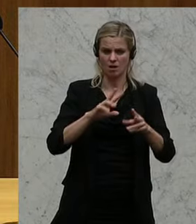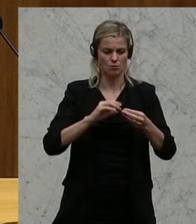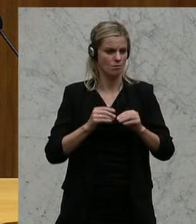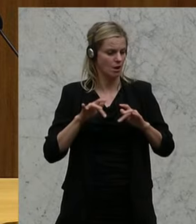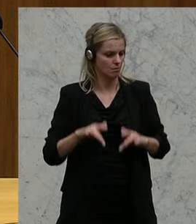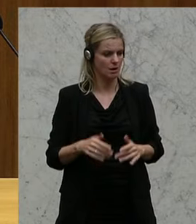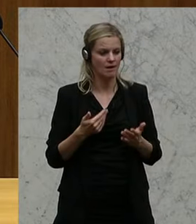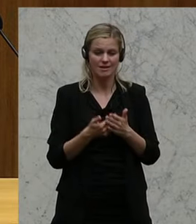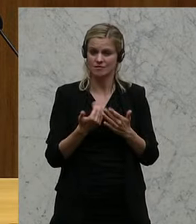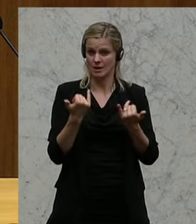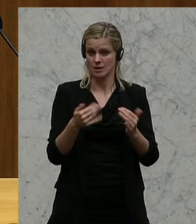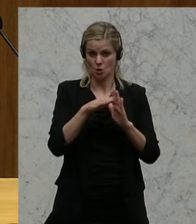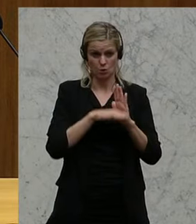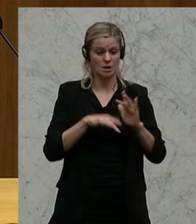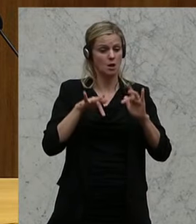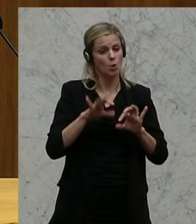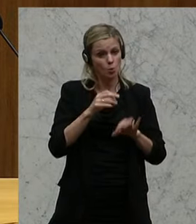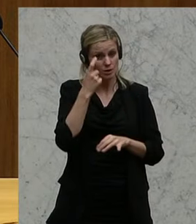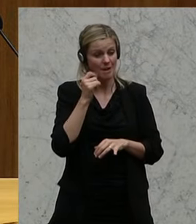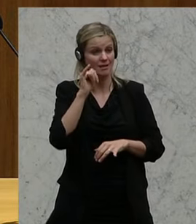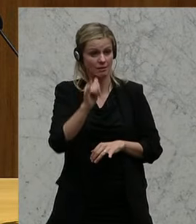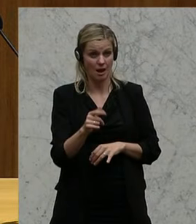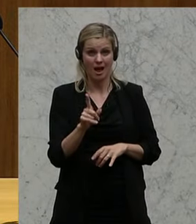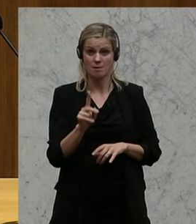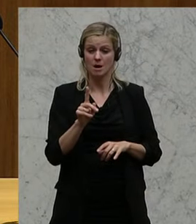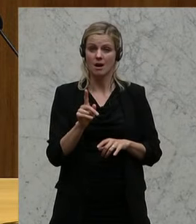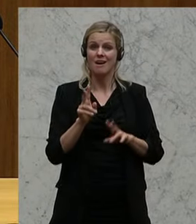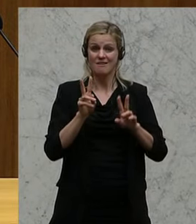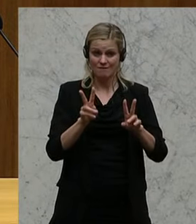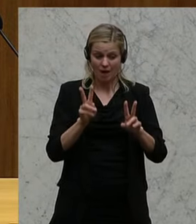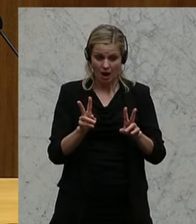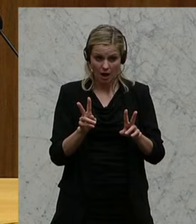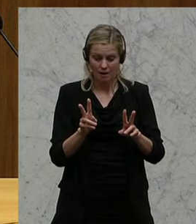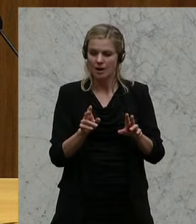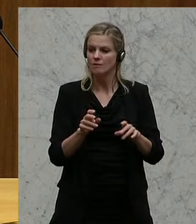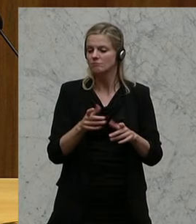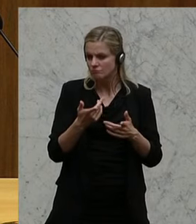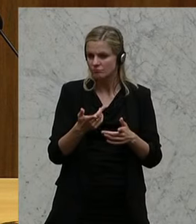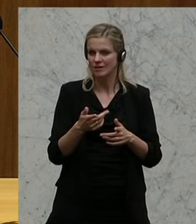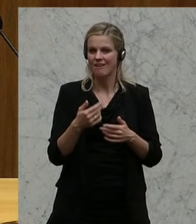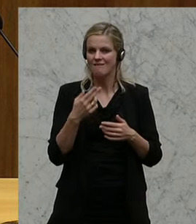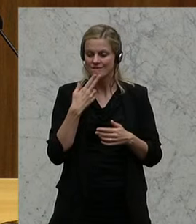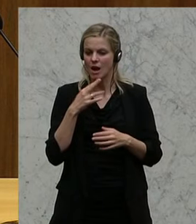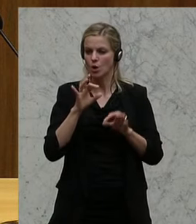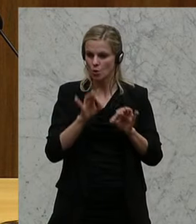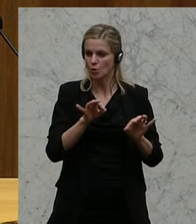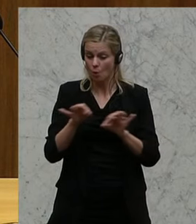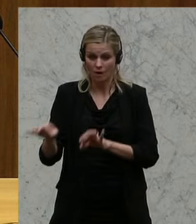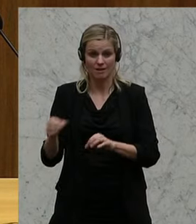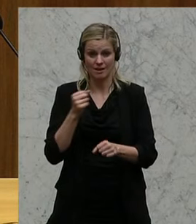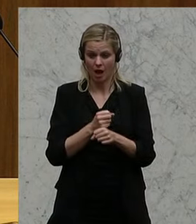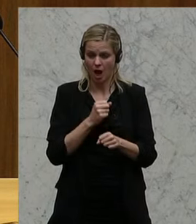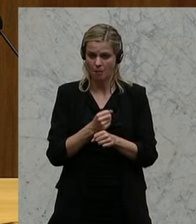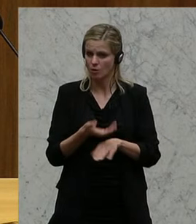Das heißt, wir machen ein Gesetz, das zwar gut gemeint ist, aber in Wahrheit jene, die gut und ordentlich arbeiten, auch wirklich straft,